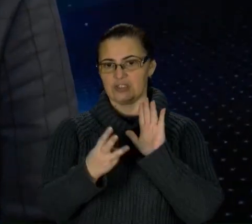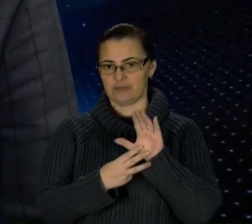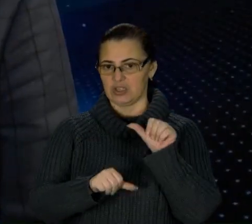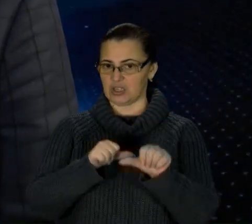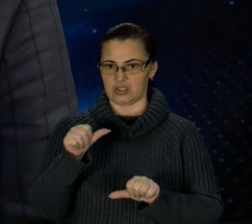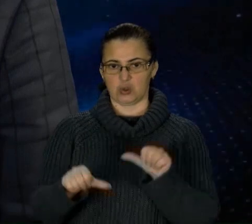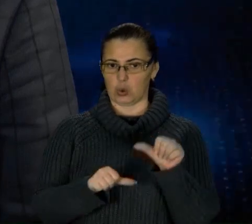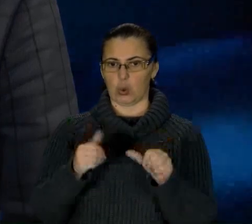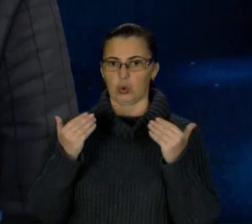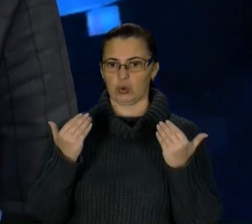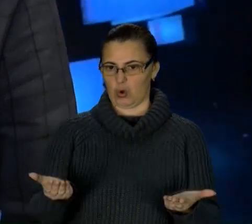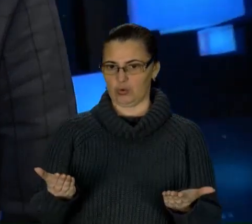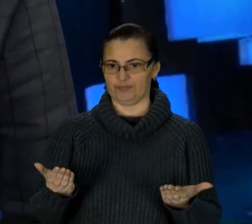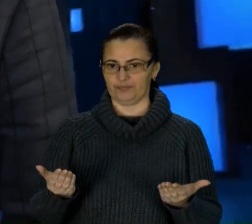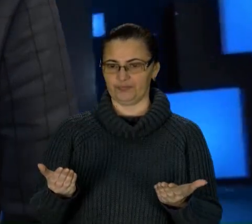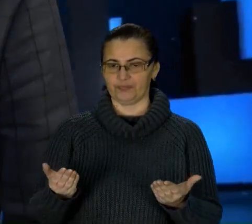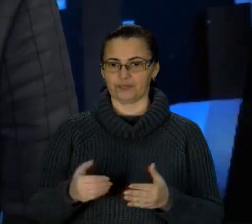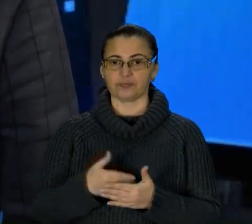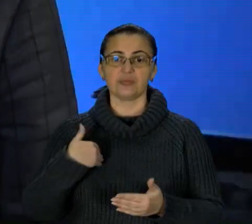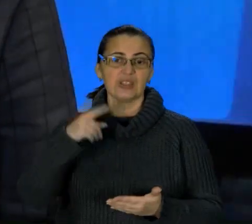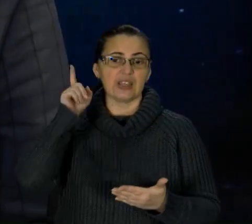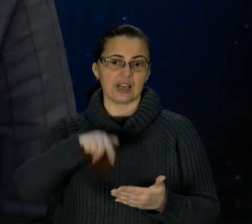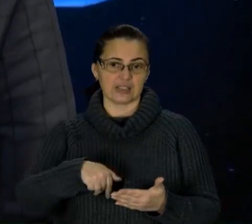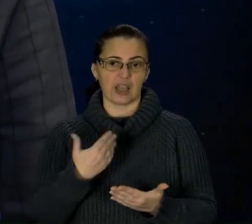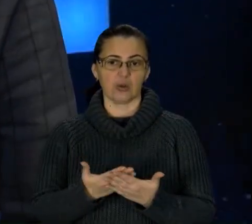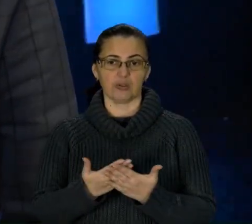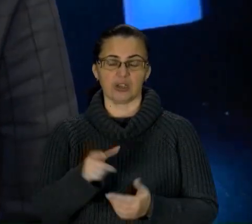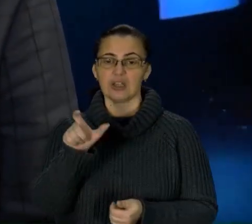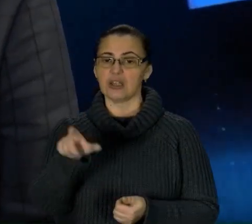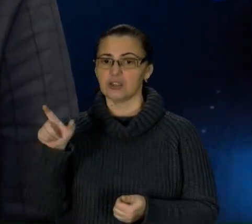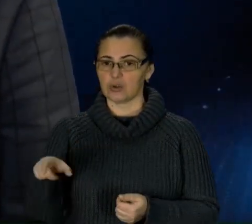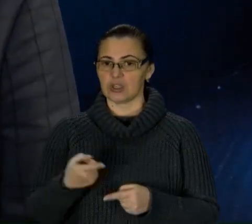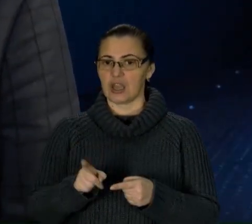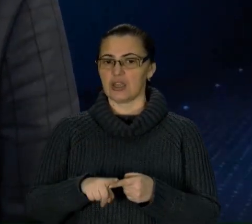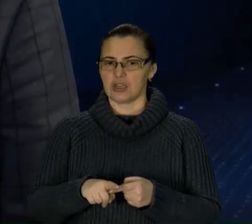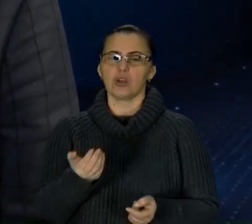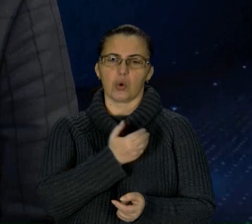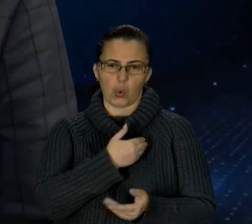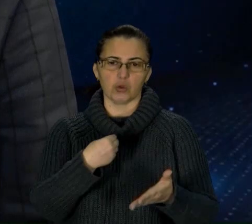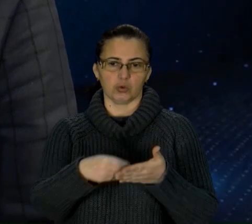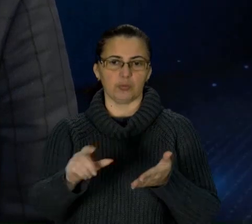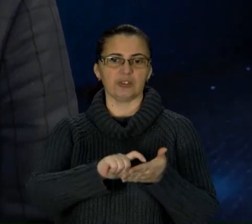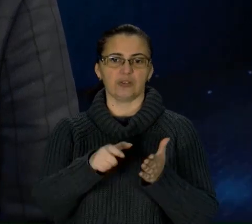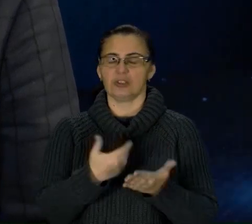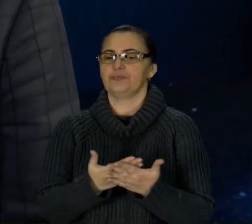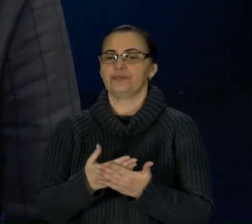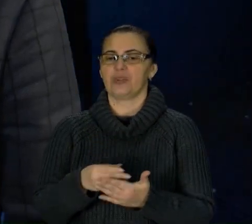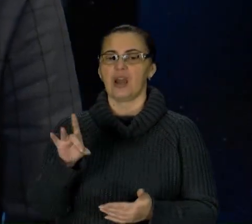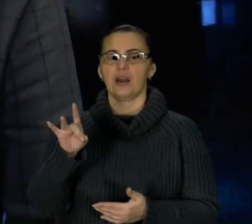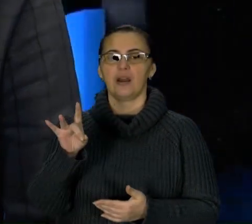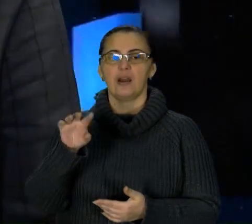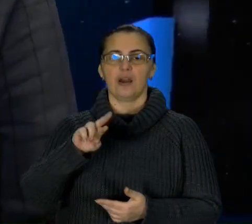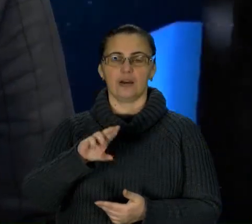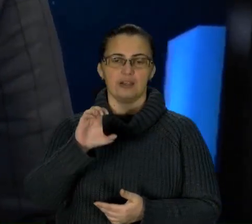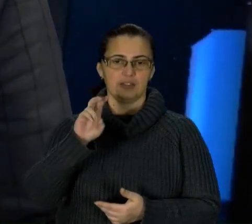ліквідне саме для нього. Я знаю, наприклад, людей, які цільово хочуть купити, наприклад, квартиру в Рясне-2. От вони там